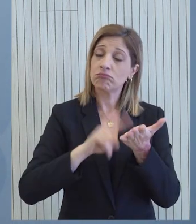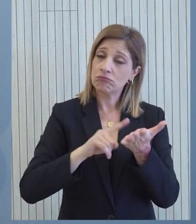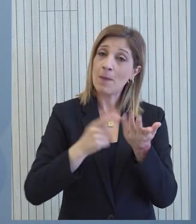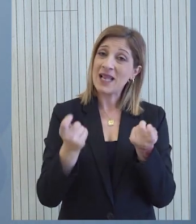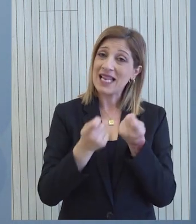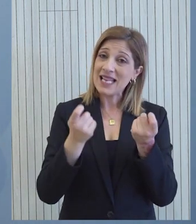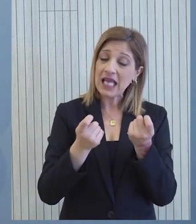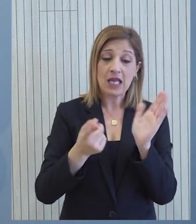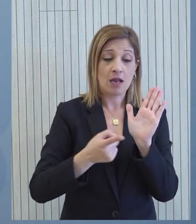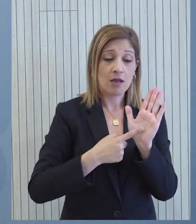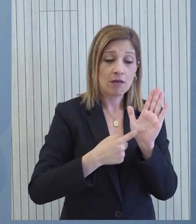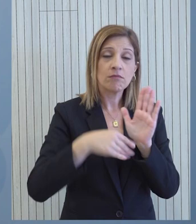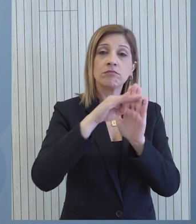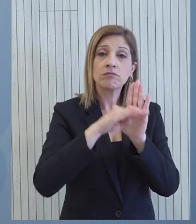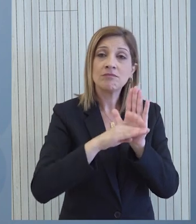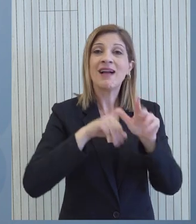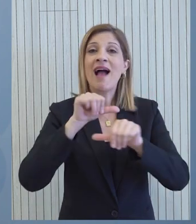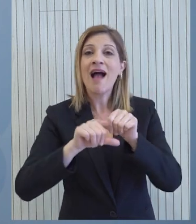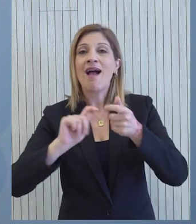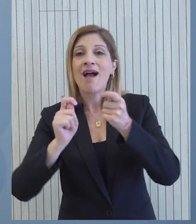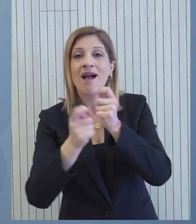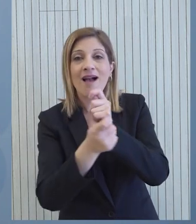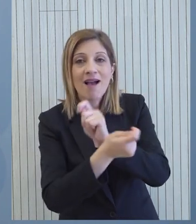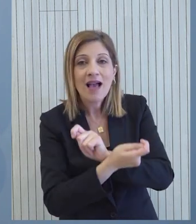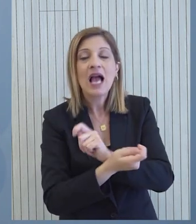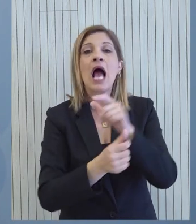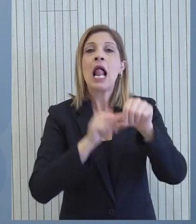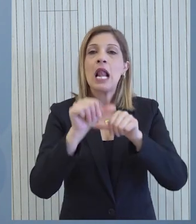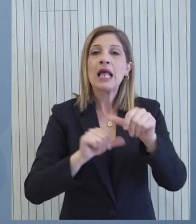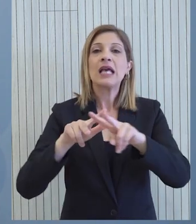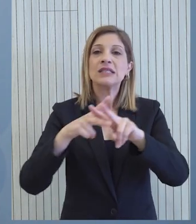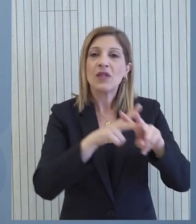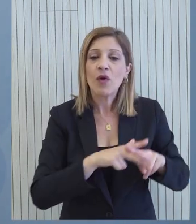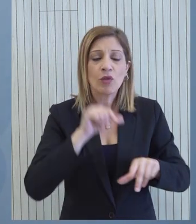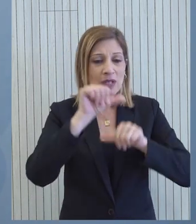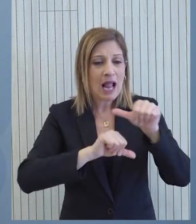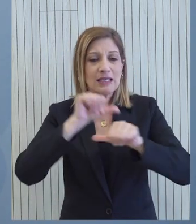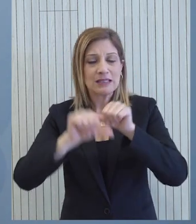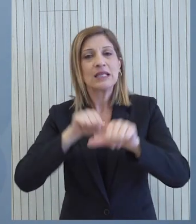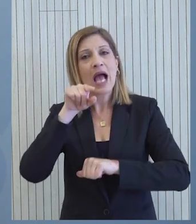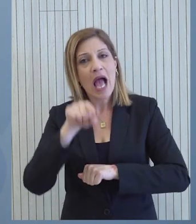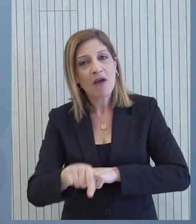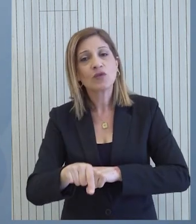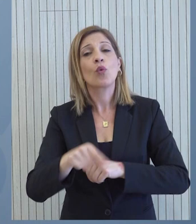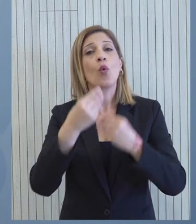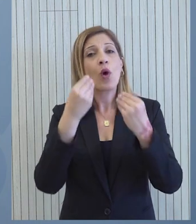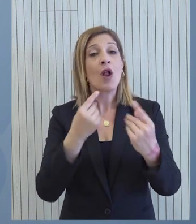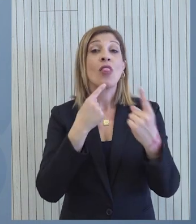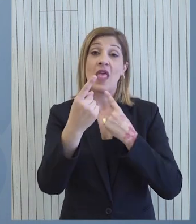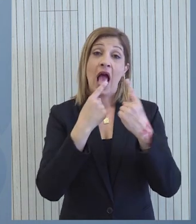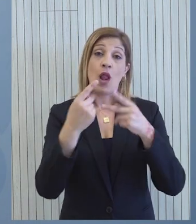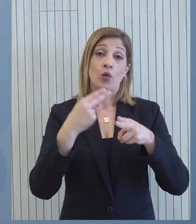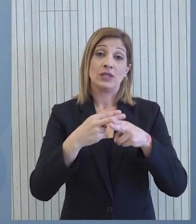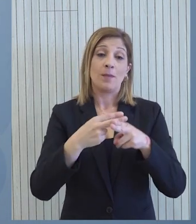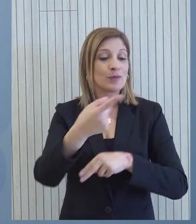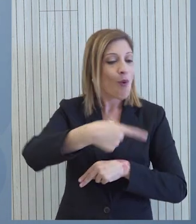ως προς τις θεσμικές, ως προς τις μεγάλες μεταρρυθμίσεις που πρέπει να γίνουν τις διαρθρωτικές μεταρρυθμίσεις που πρέπει να γίνουν μέσα από έναν υφάλαιο-φέλιμο διάλογο με όλους τους